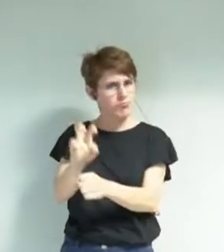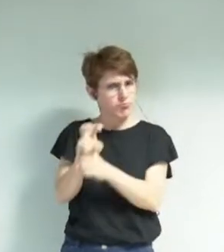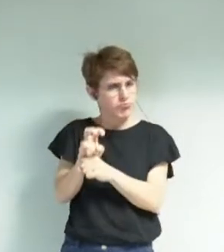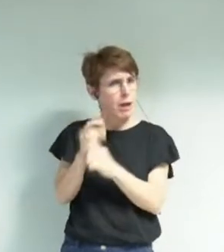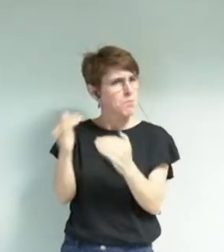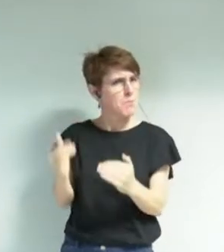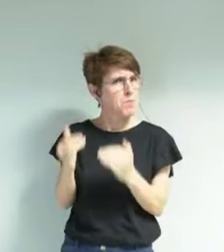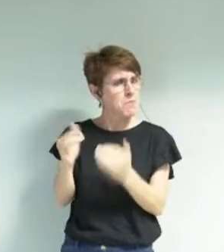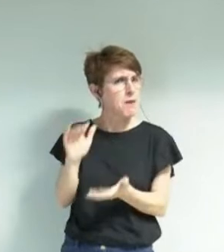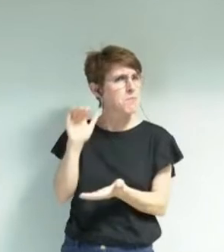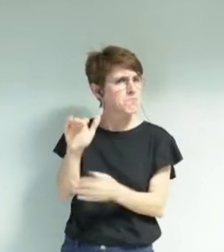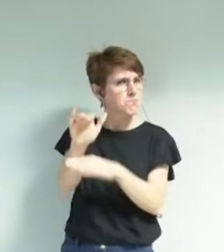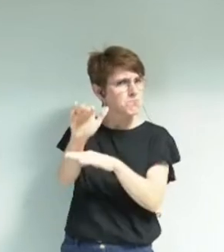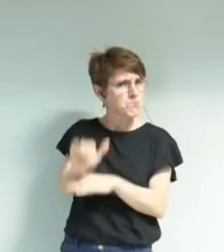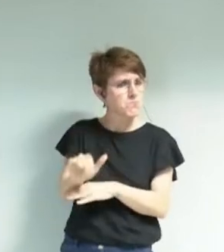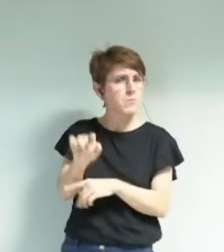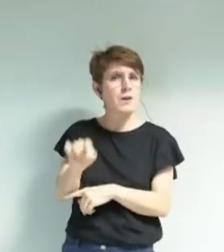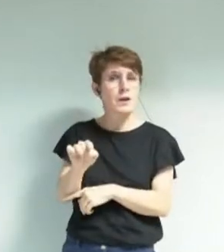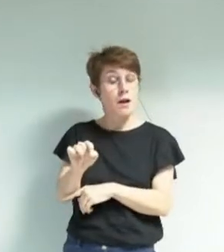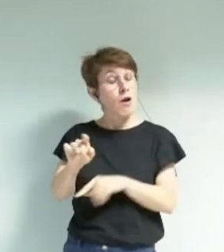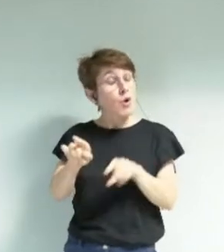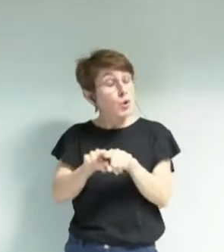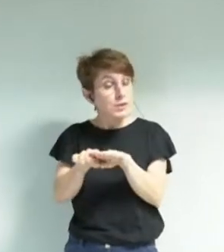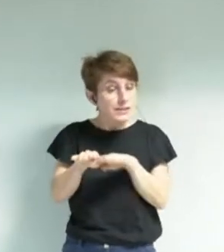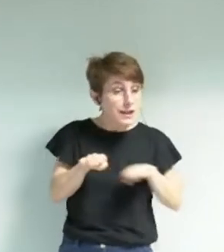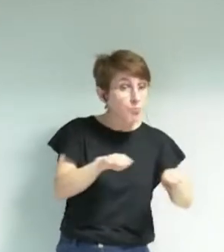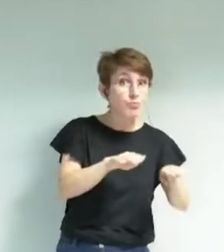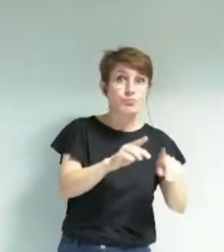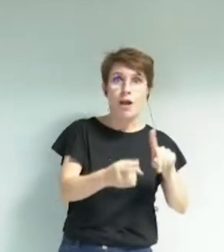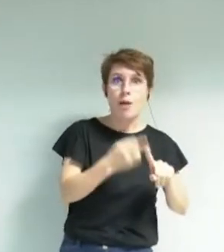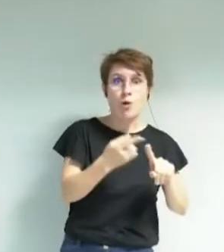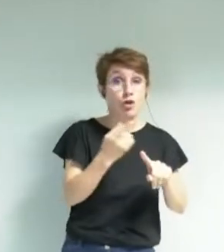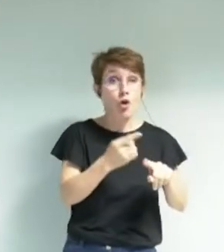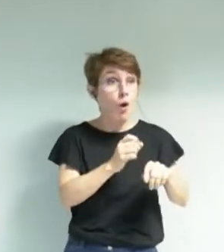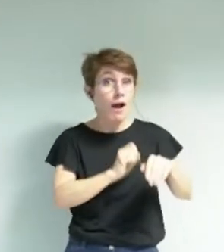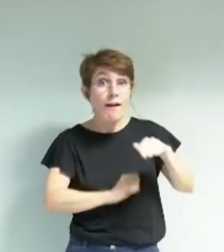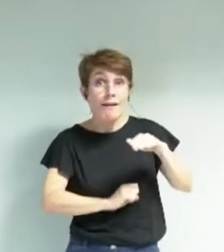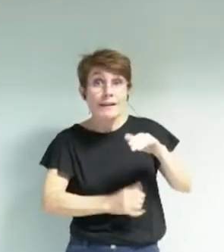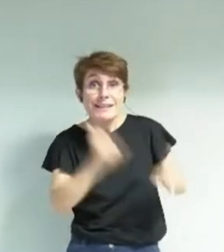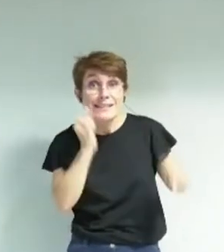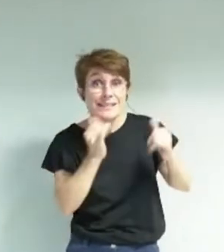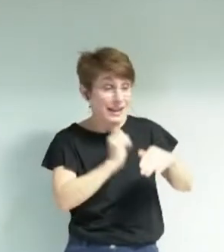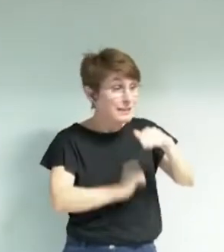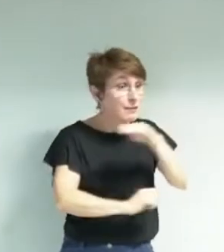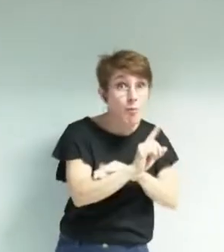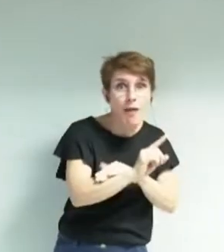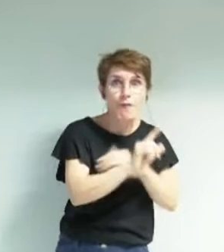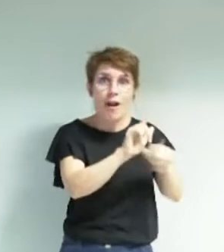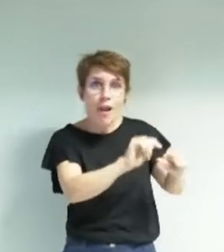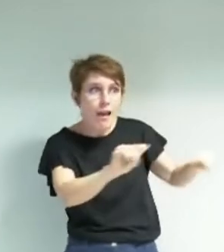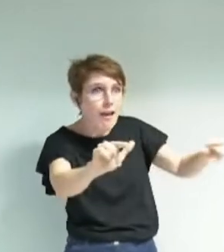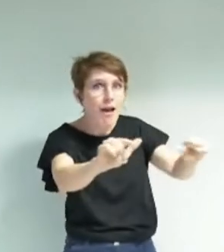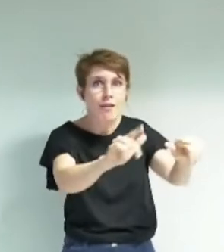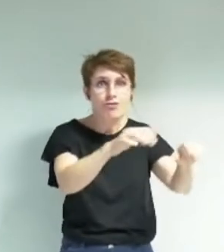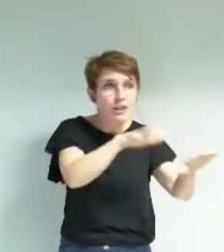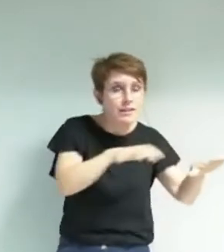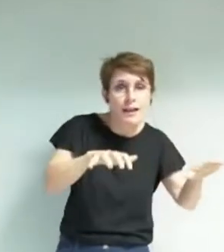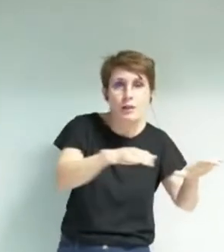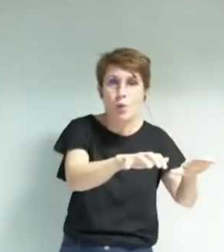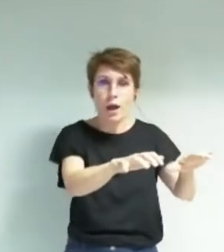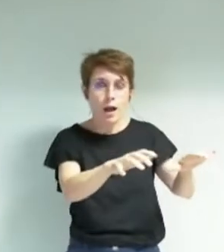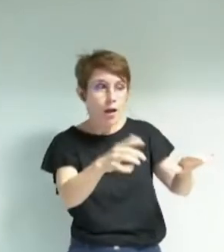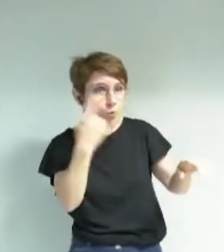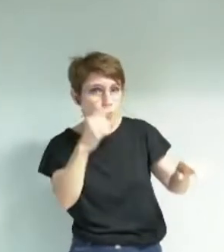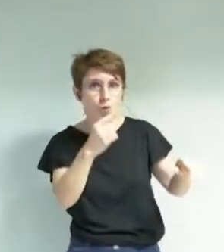est important aussi d'être en appui aux initiatives originales portées sur les territoires lorsqu'elles sont le trait d'union entre les habitantes, les habitants et la